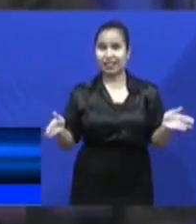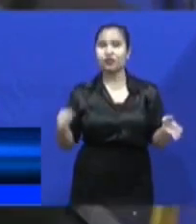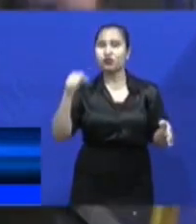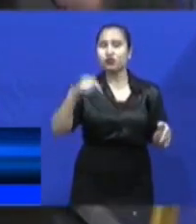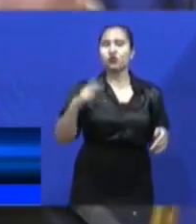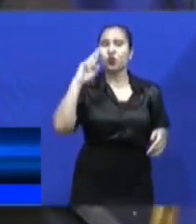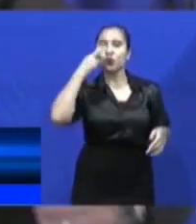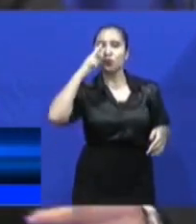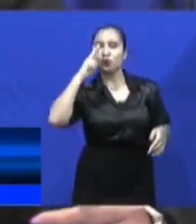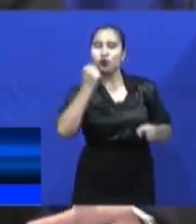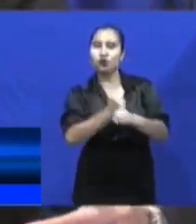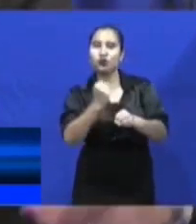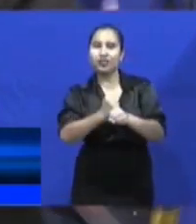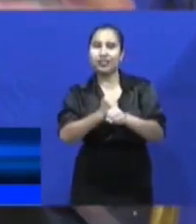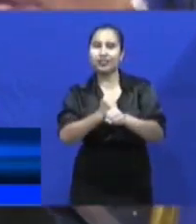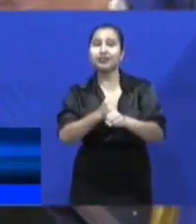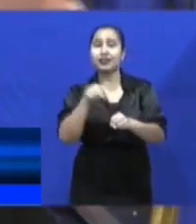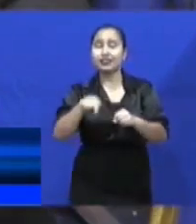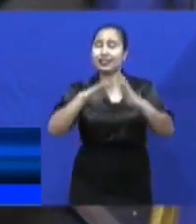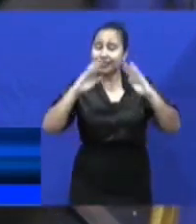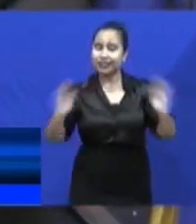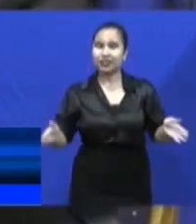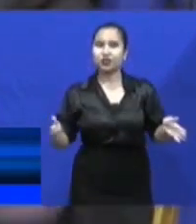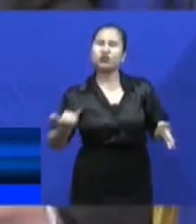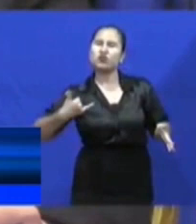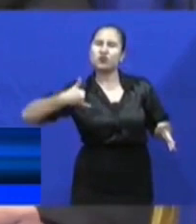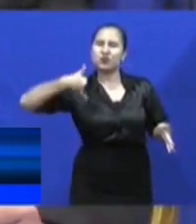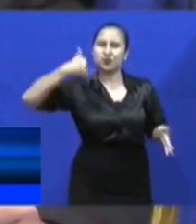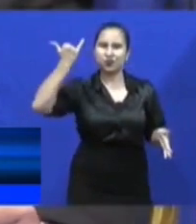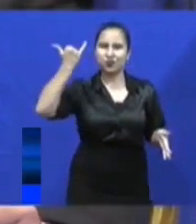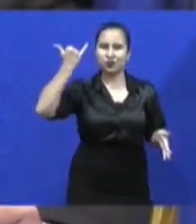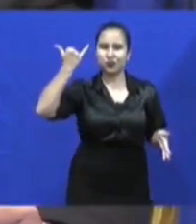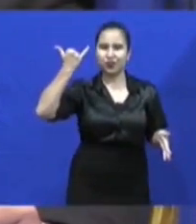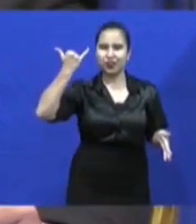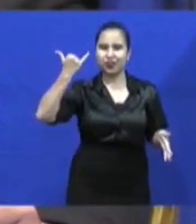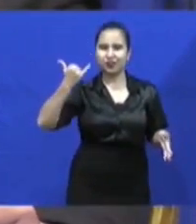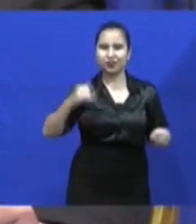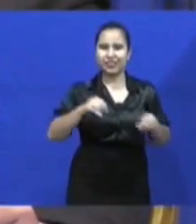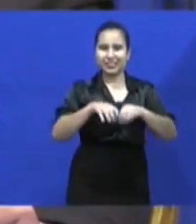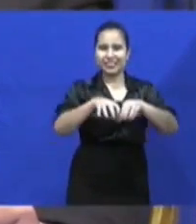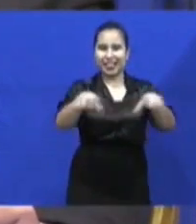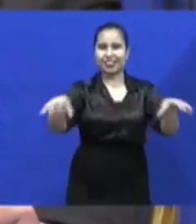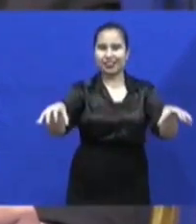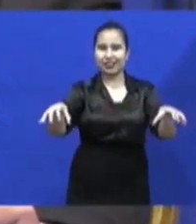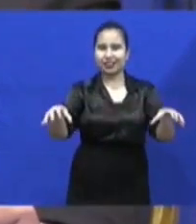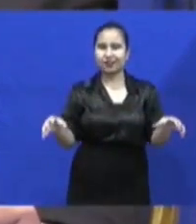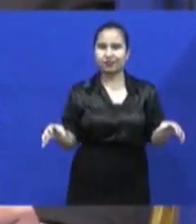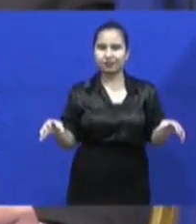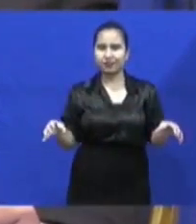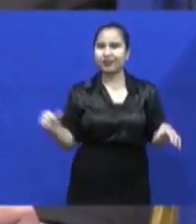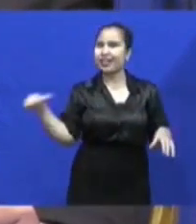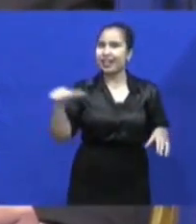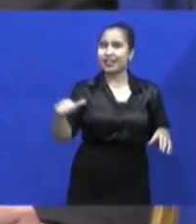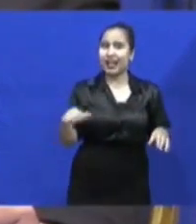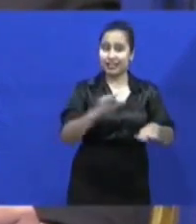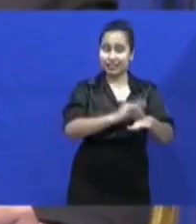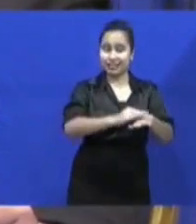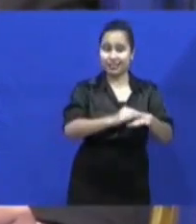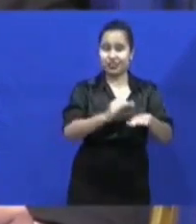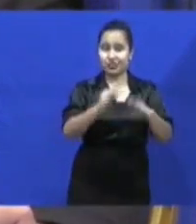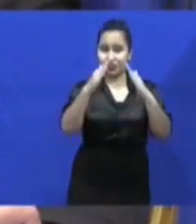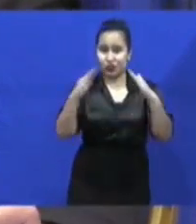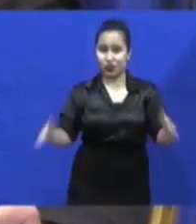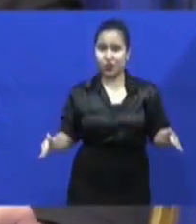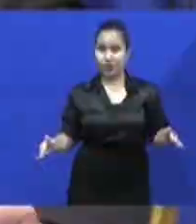proefgedaaid. Wanneer dat wordt opgeleverd, kunnen we zoveel als mogelijk centraliseren. En de andere ziekenhuizen komen ook in beeld, iedereen